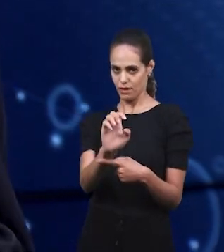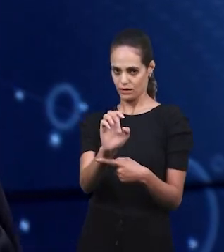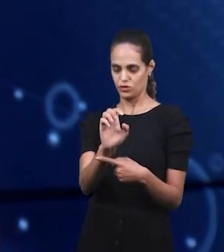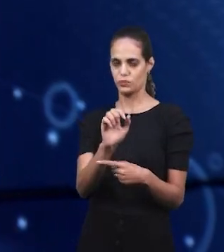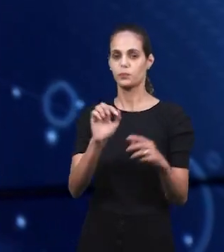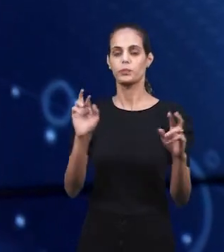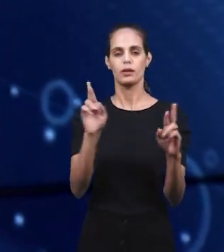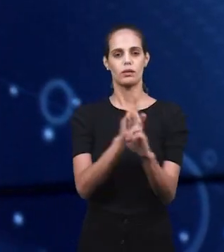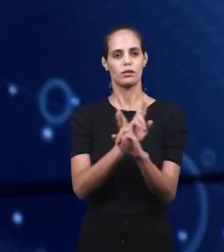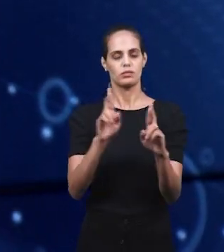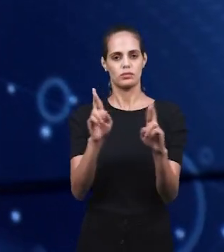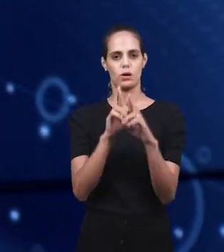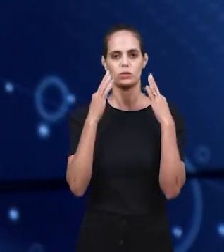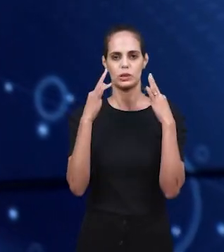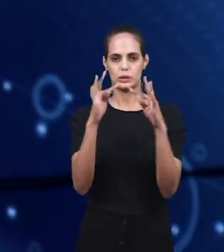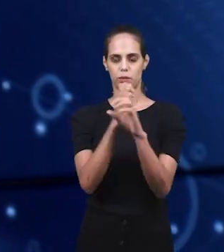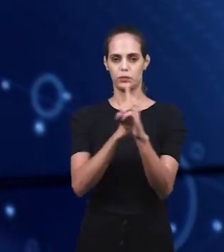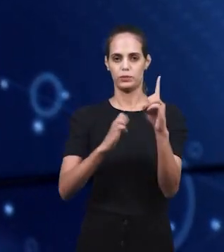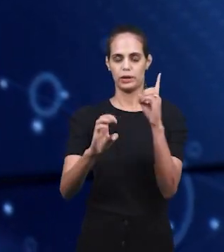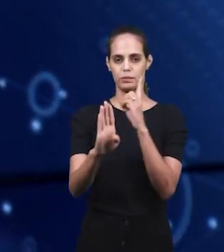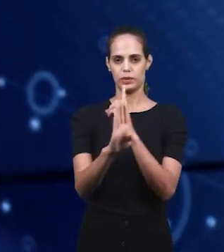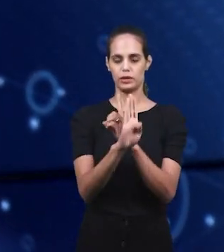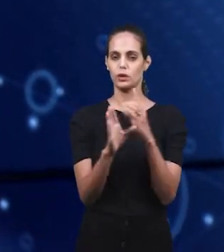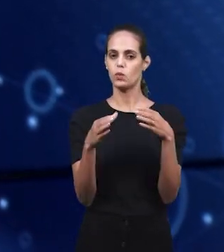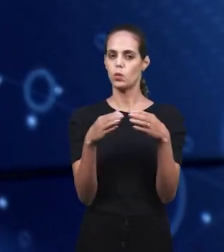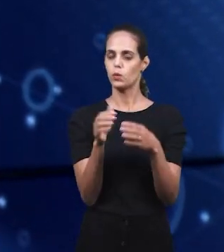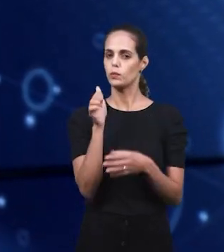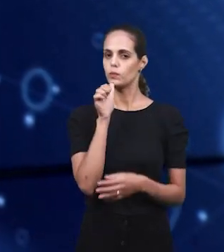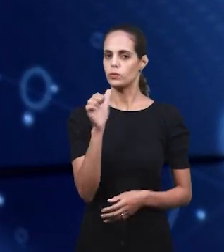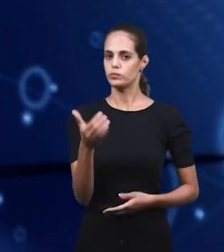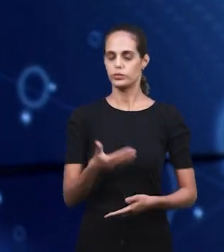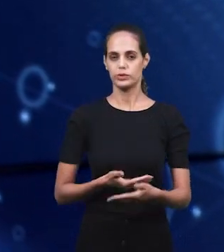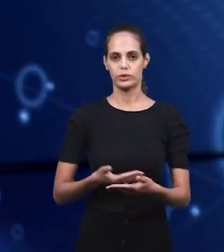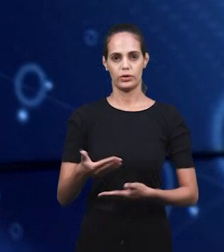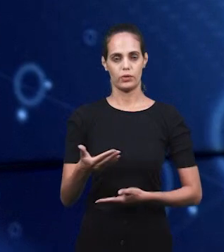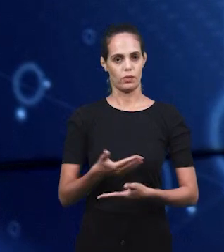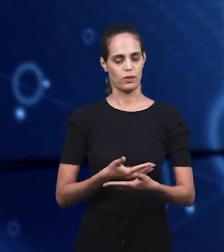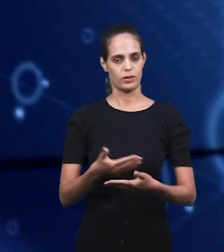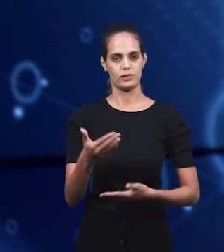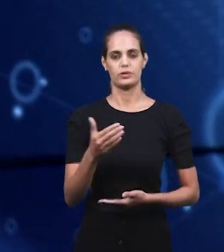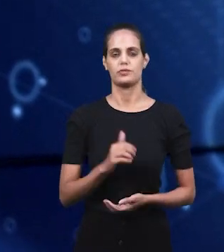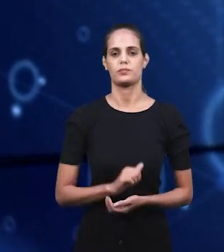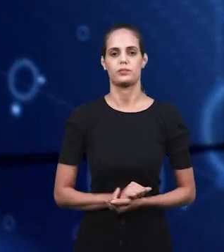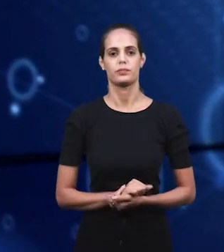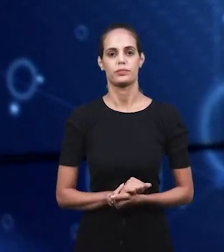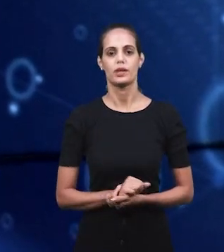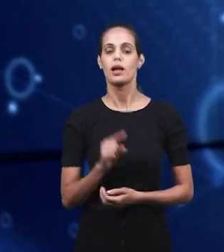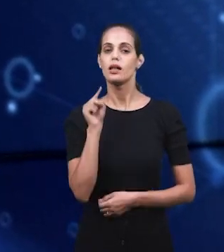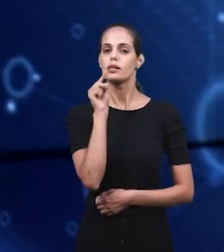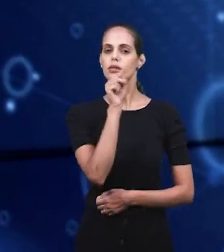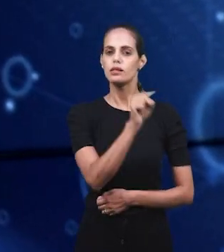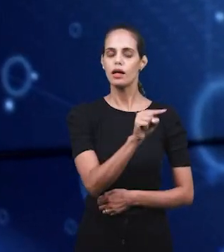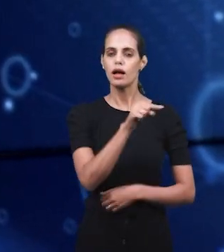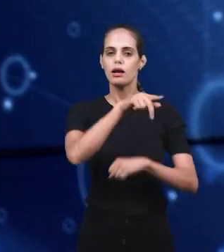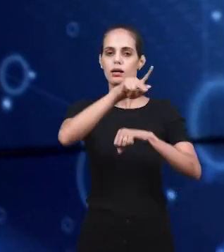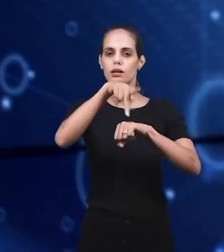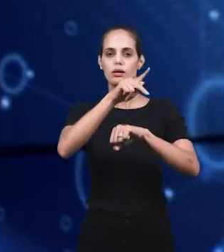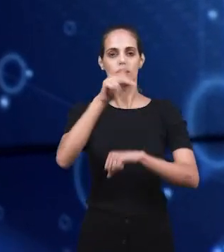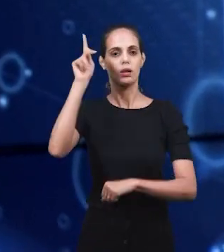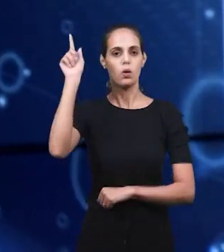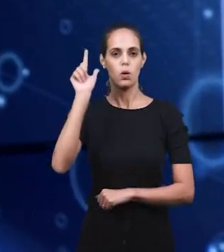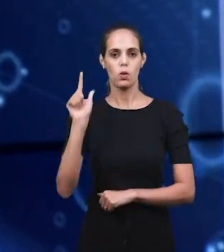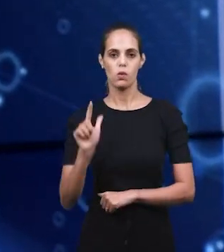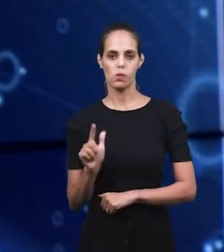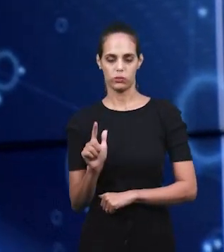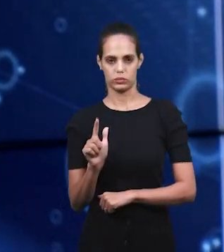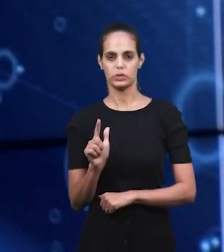является частью группы сестер из церкви в Гринвиче в Лондоне. Эта церковь